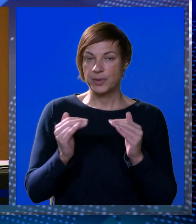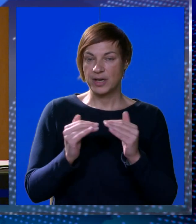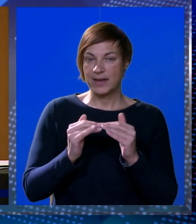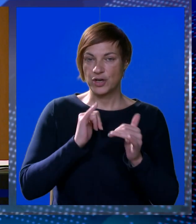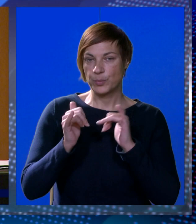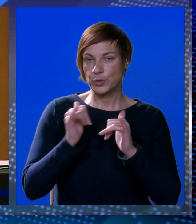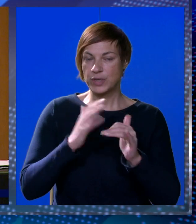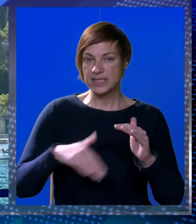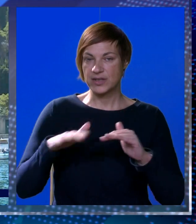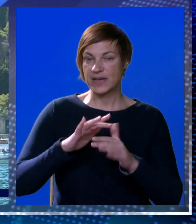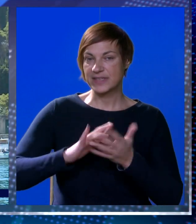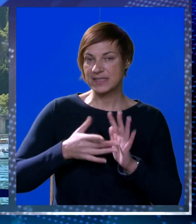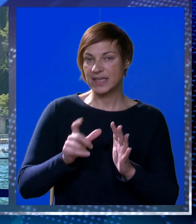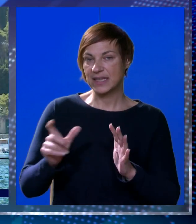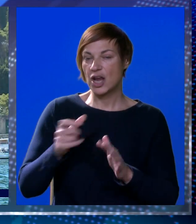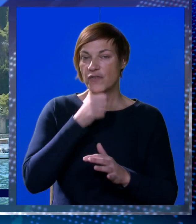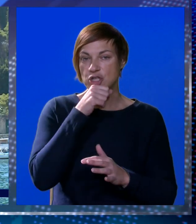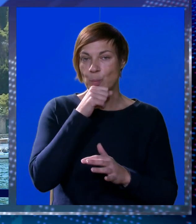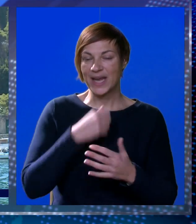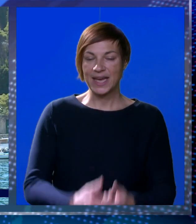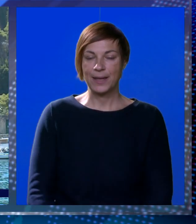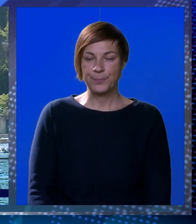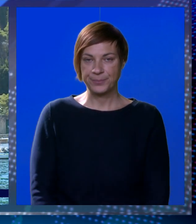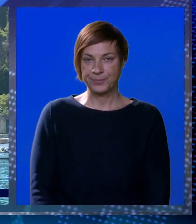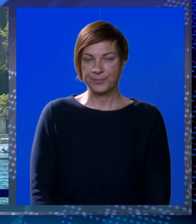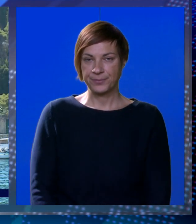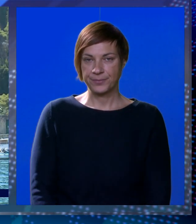doprinjelo ravnomjernom turističkom razvoju svih dijelova županije.